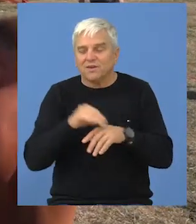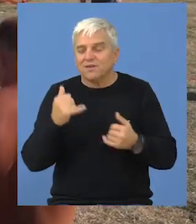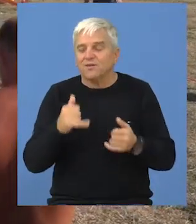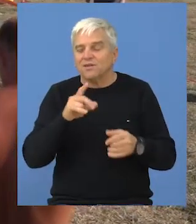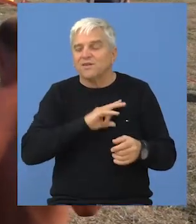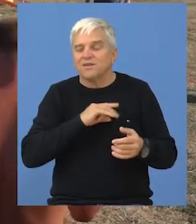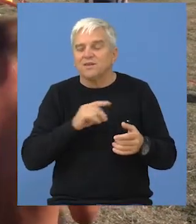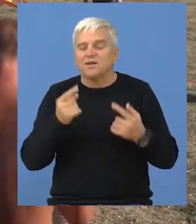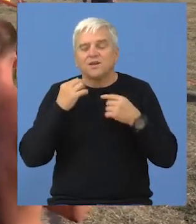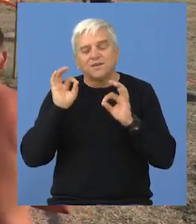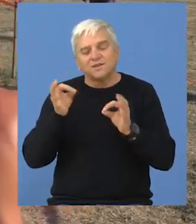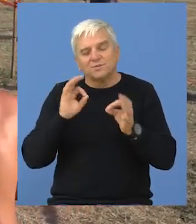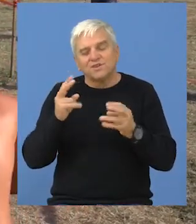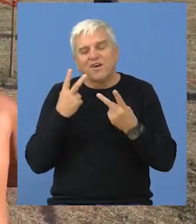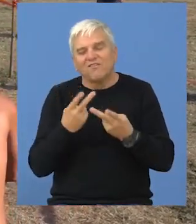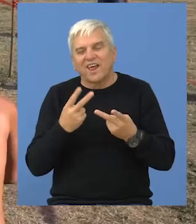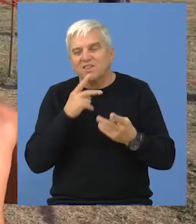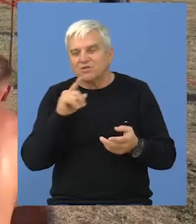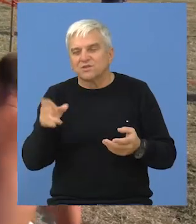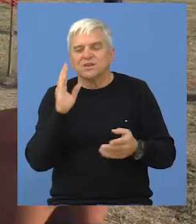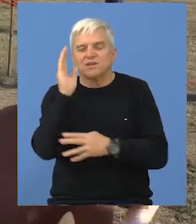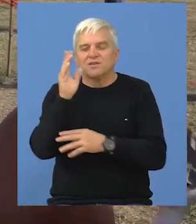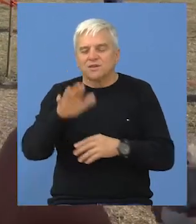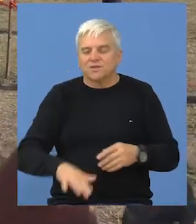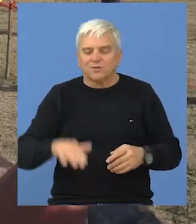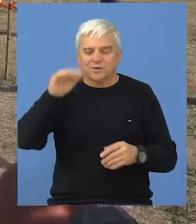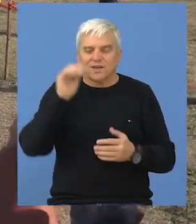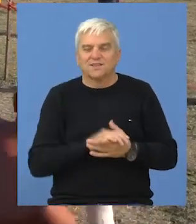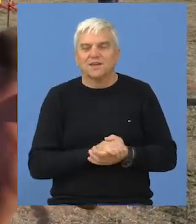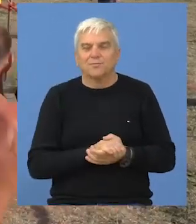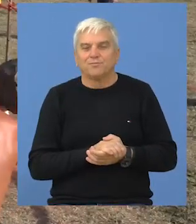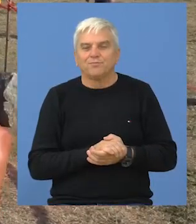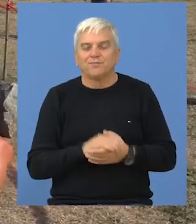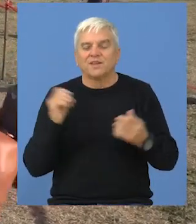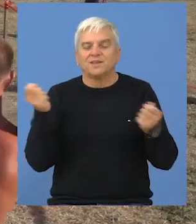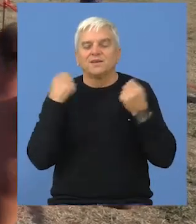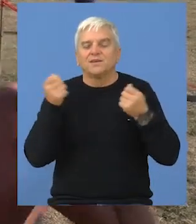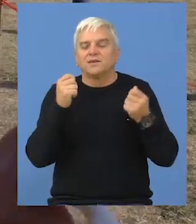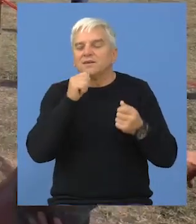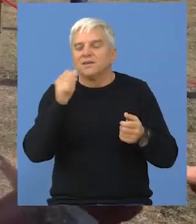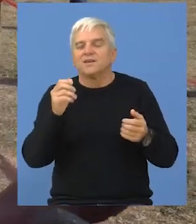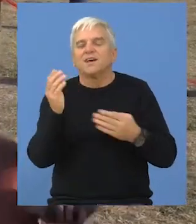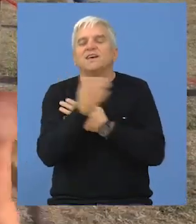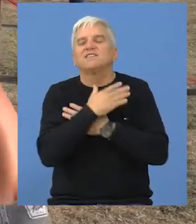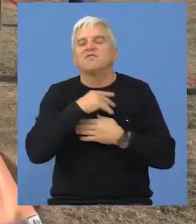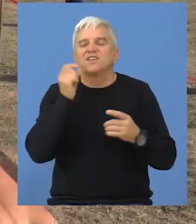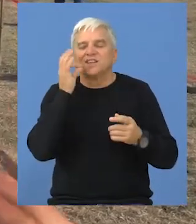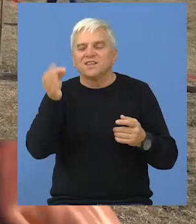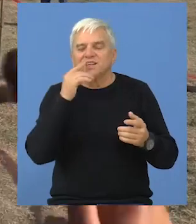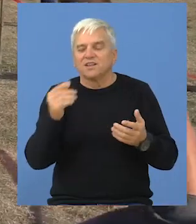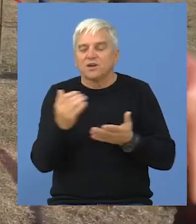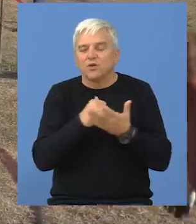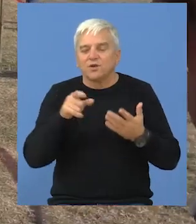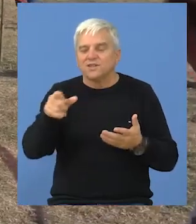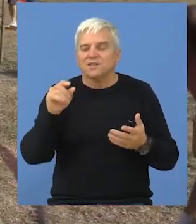sadašnjesti, ali imaju specifičnu vrednost za buduće generacije. Manifestacija Zavičajni dani